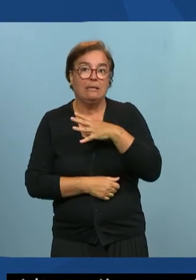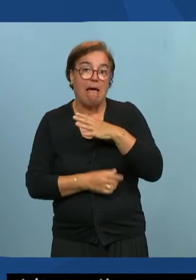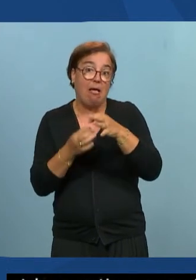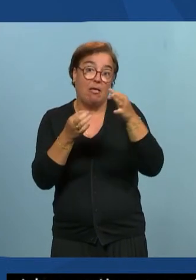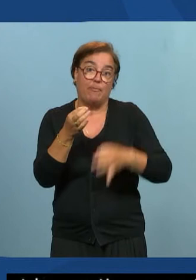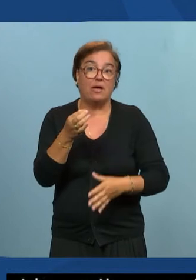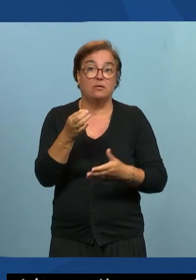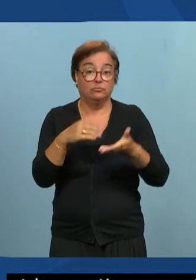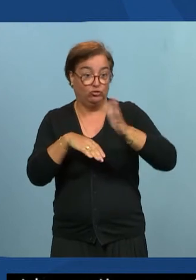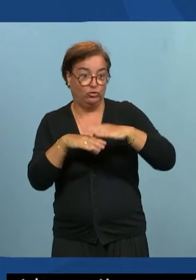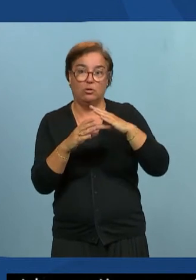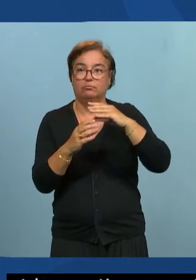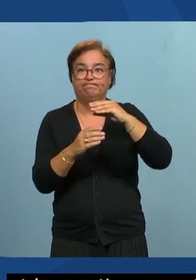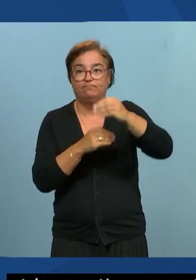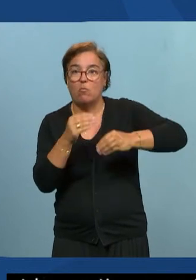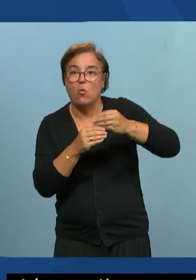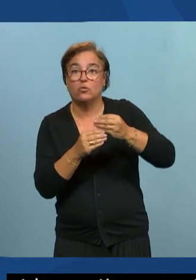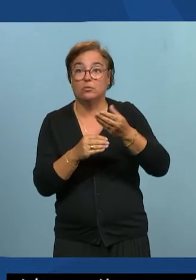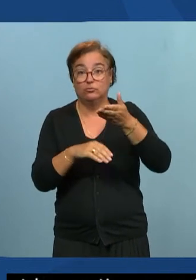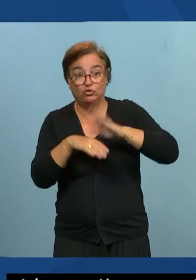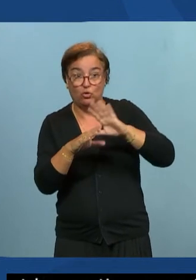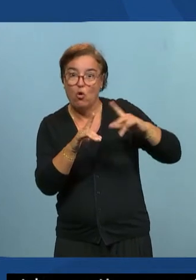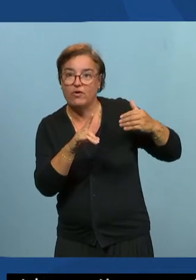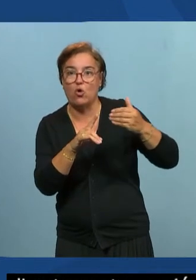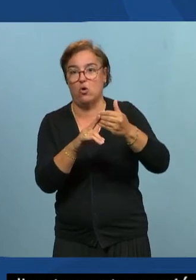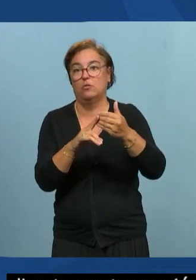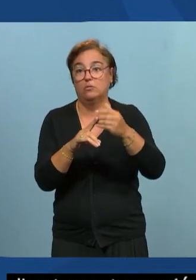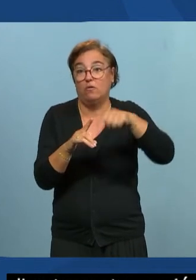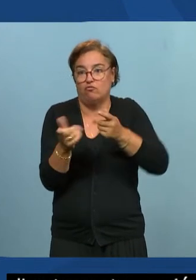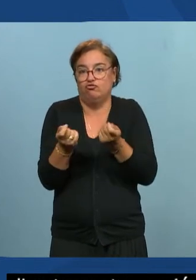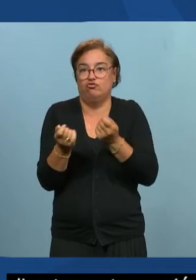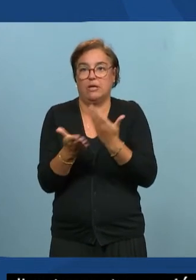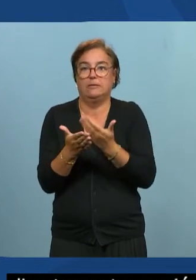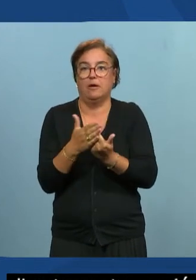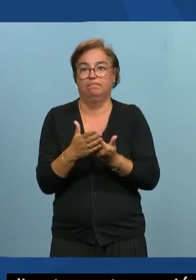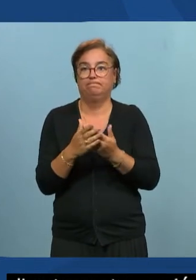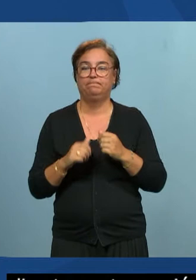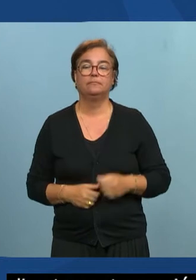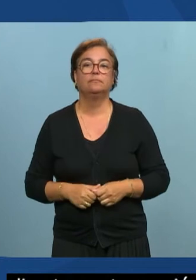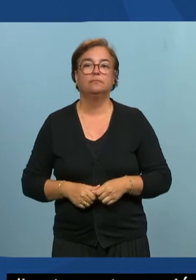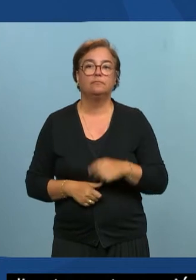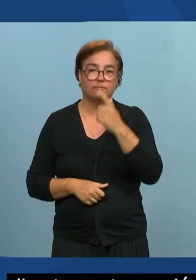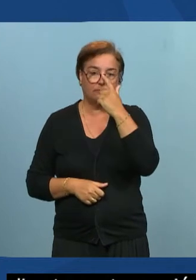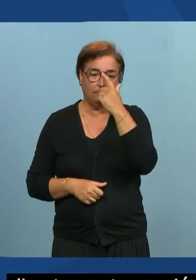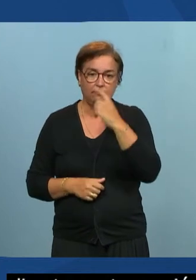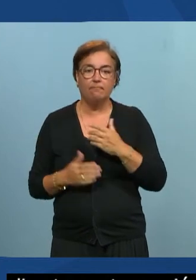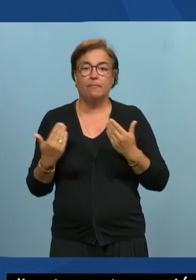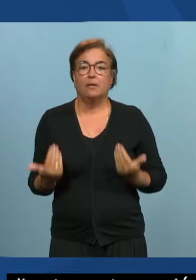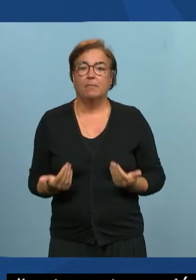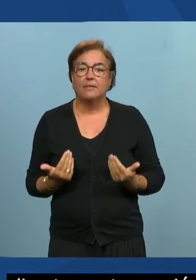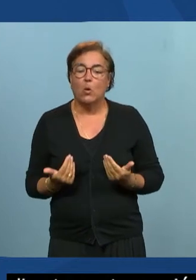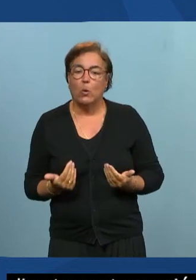énorme, souvent exagéré par rapport à ce qu'on en dit, mais il faut s'en occuper aussi. Voilà. Et maintenant, on va rentrer